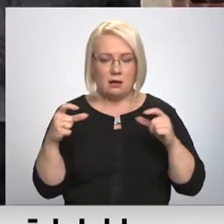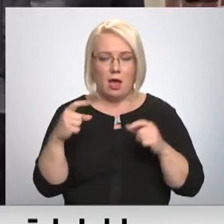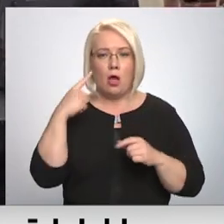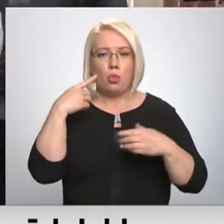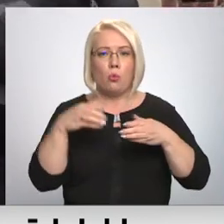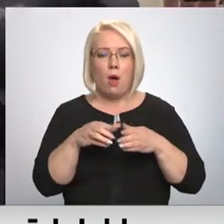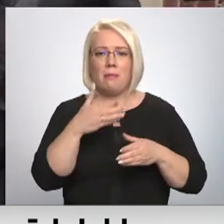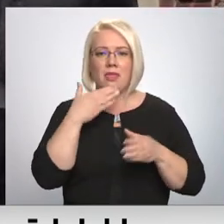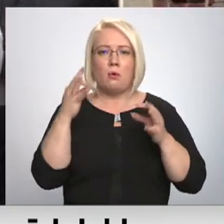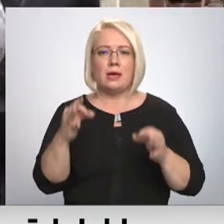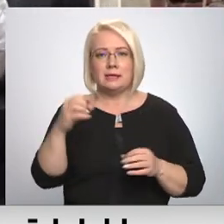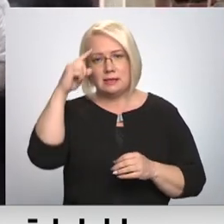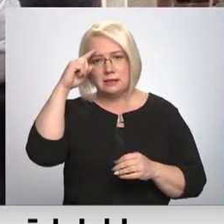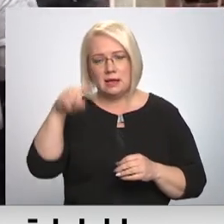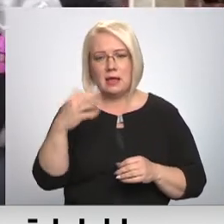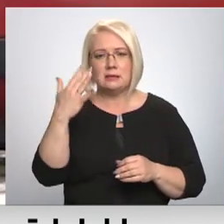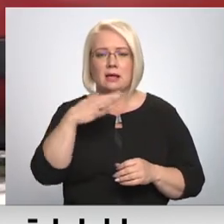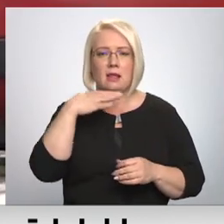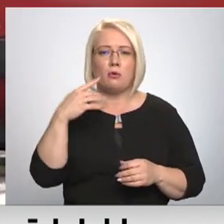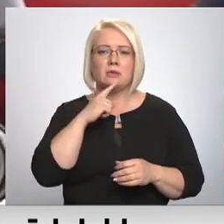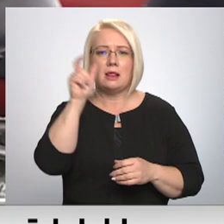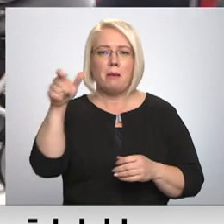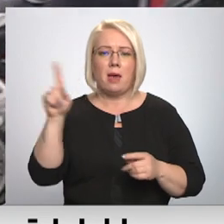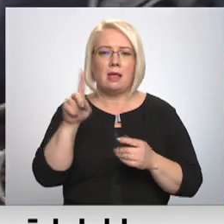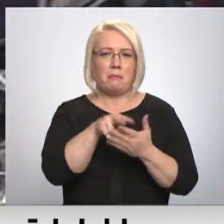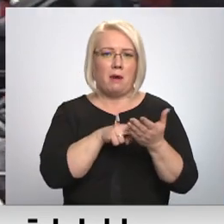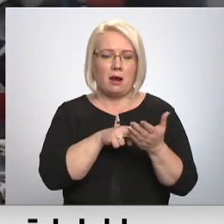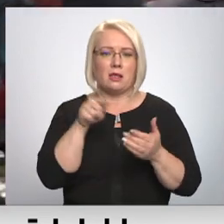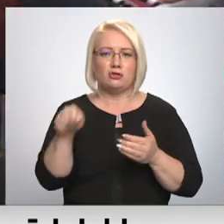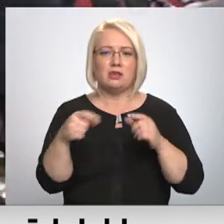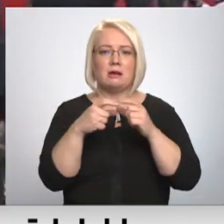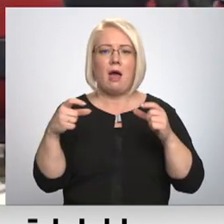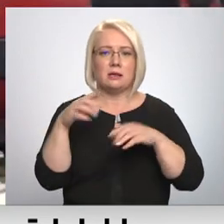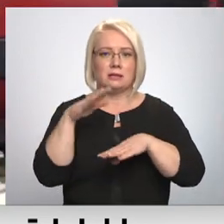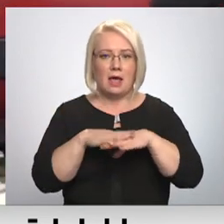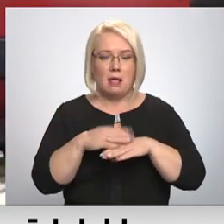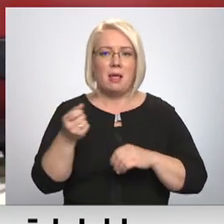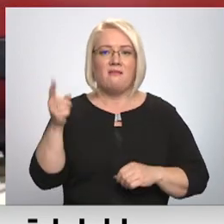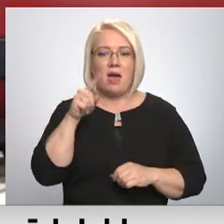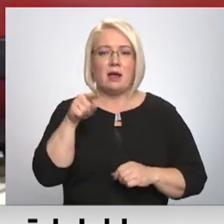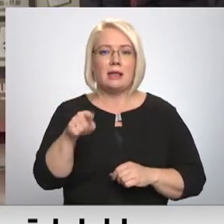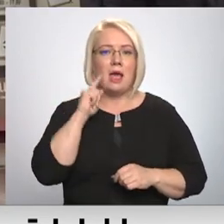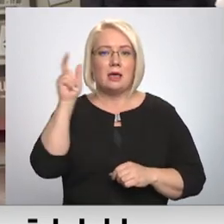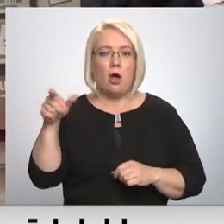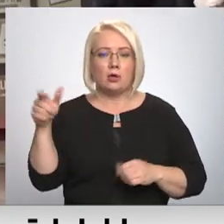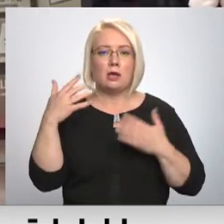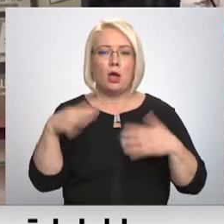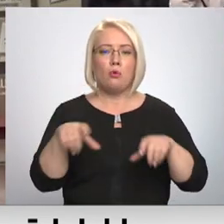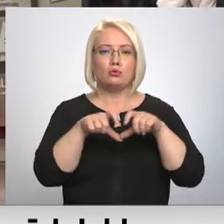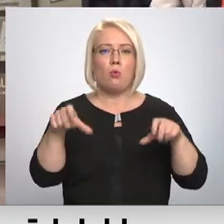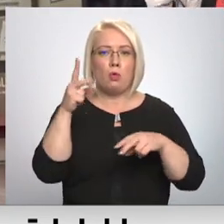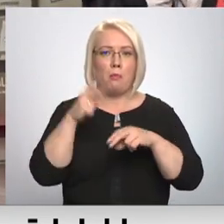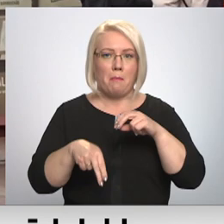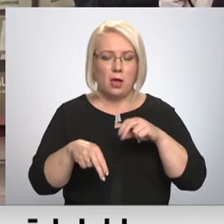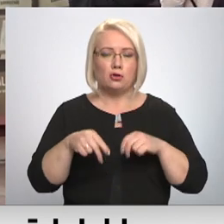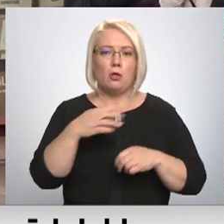zināms, cik daudz liepainieki pat labi ir parādnieku sarakstā šīs kartas dēļ, bet lielāko ties tiesot jaunieši, kuri skolu jau apsolvējuši, tāpēc ar